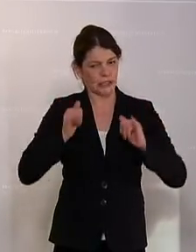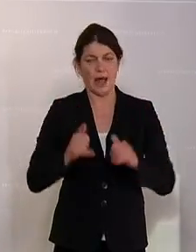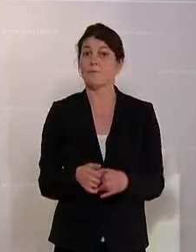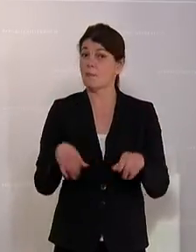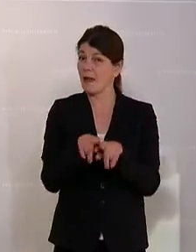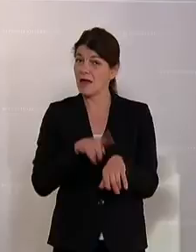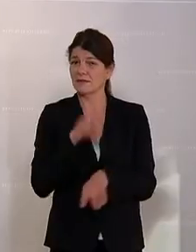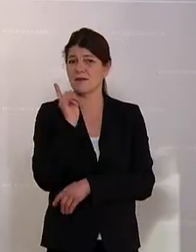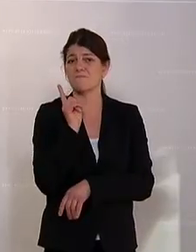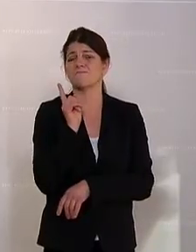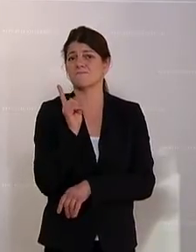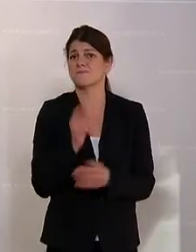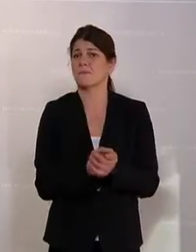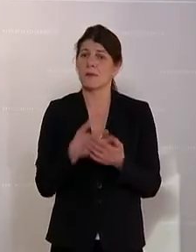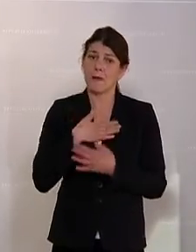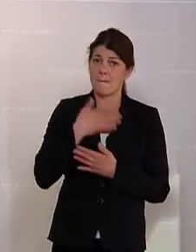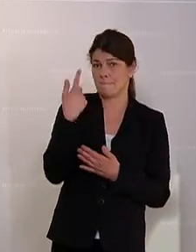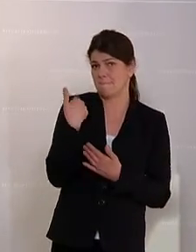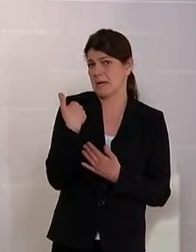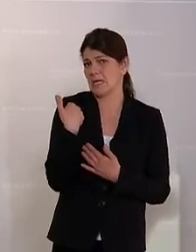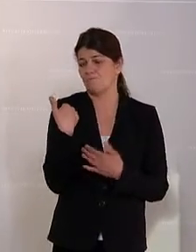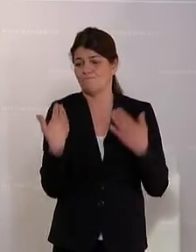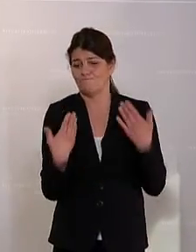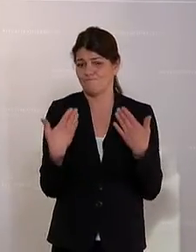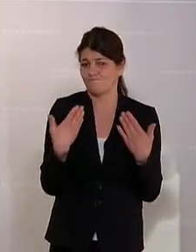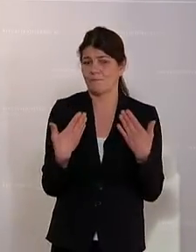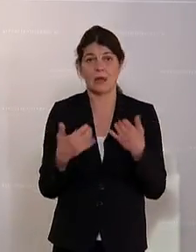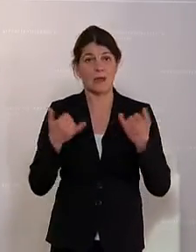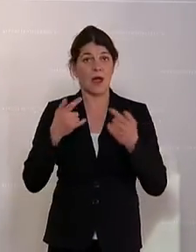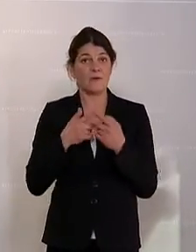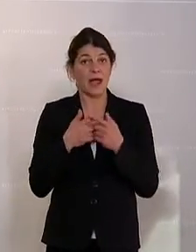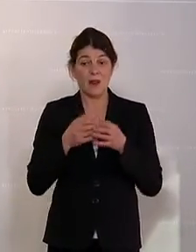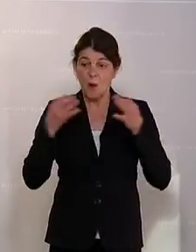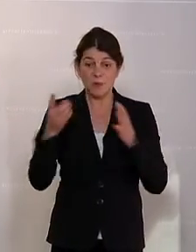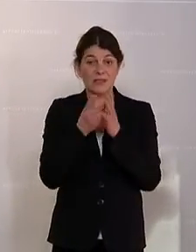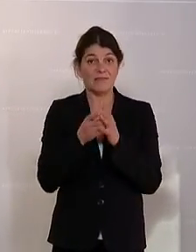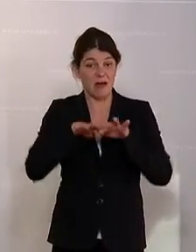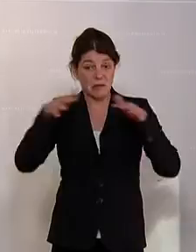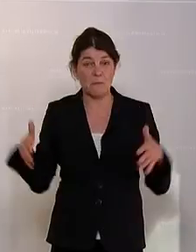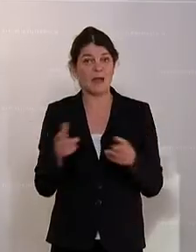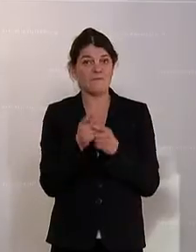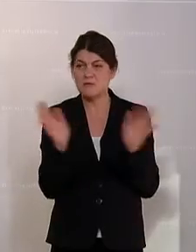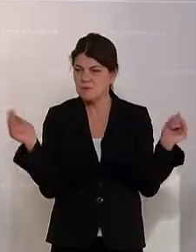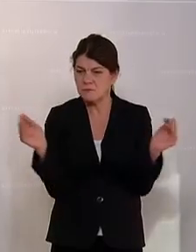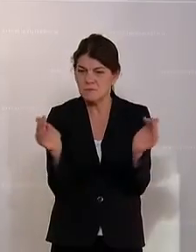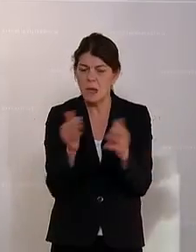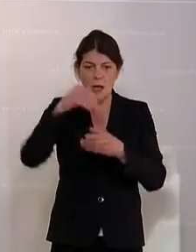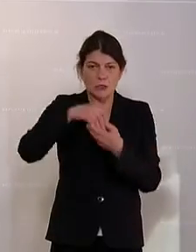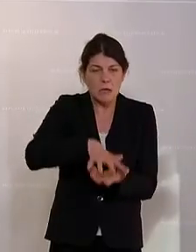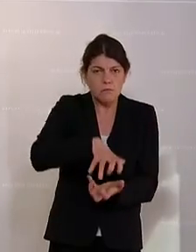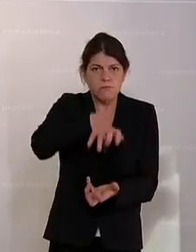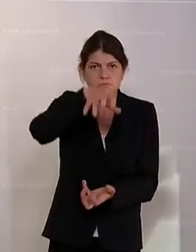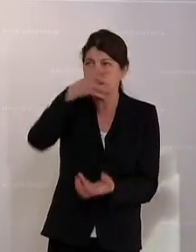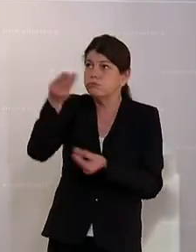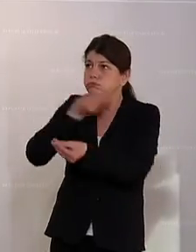gleichzeitig bin ich der Meinung, dass wir immer dann, wenn große Datenmengen gesammelt werden, gespeichert werden, ausgetauscht